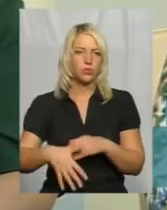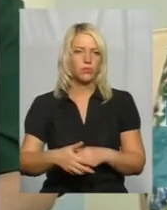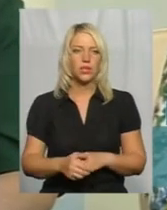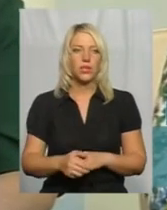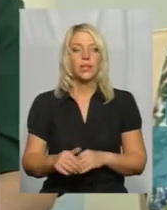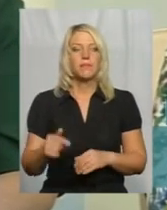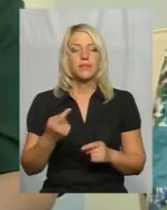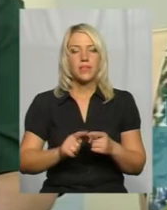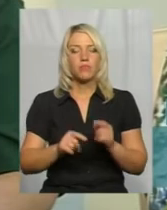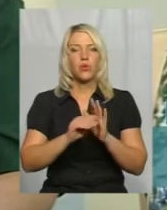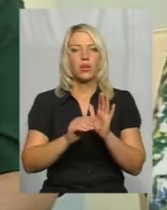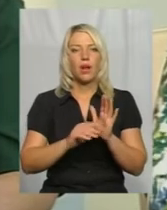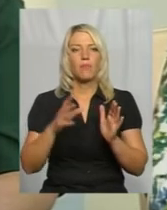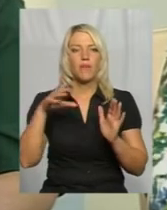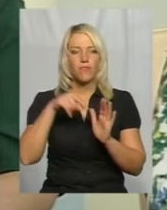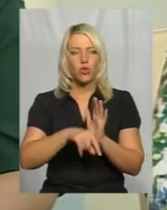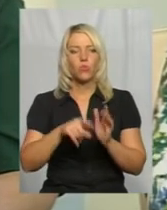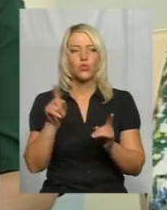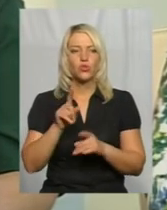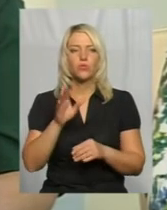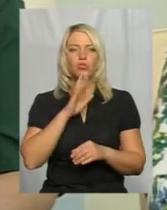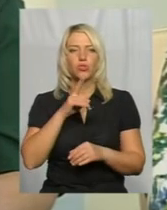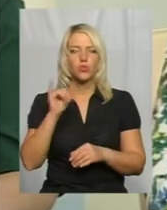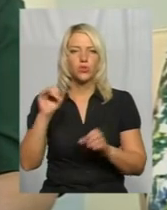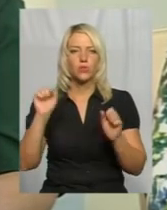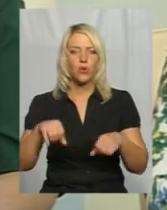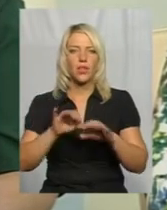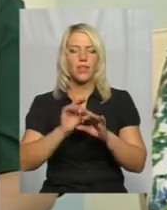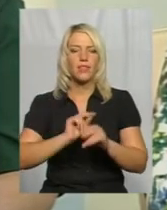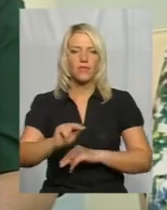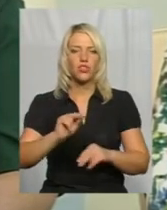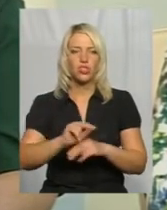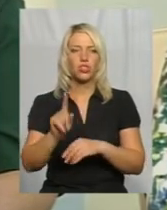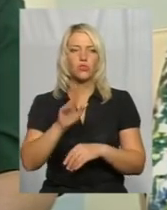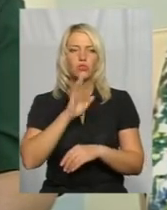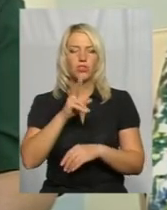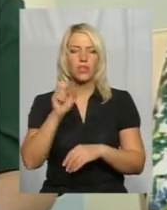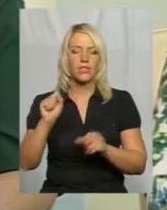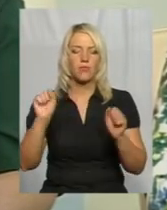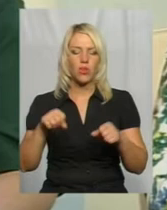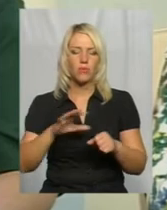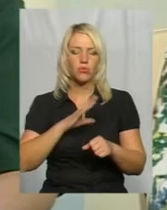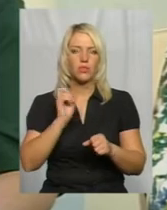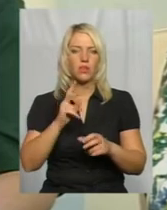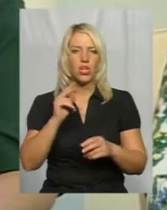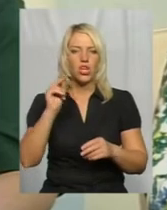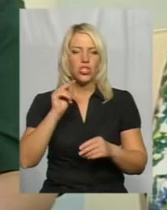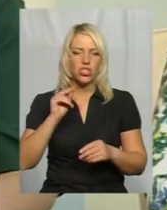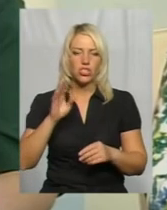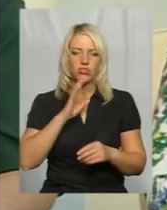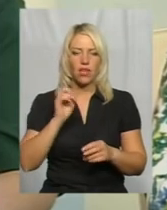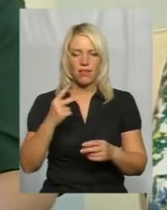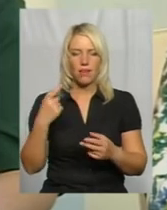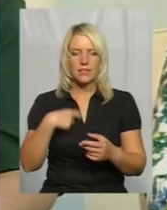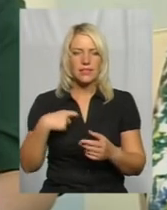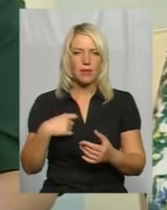Програма заключається в тому, щоб ми жінку змогли навчити, щоб вона навчилася бути жінкою, як себе обходити, як обходити